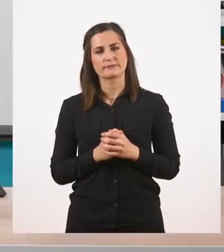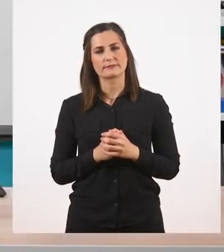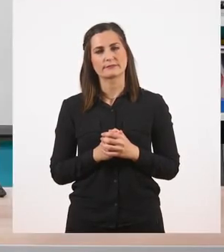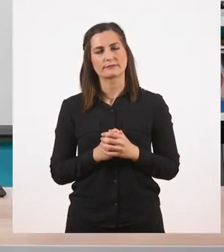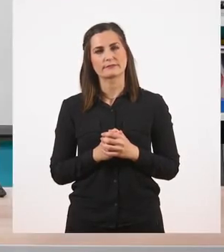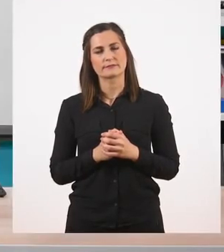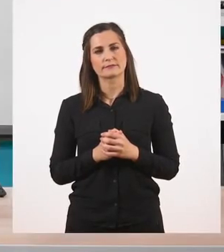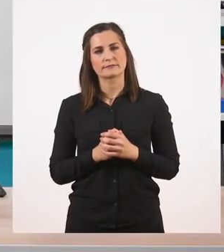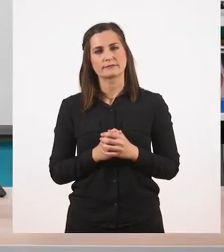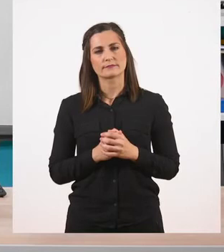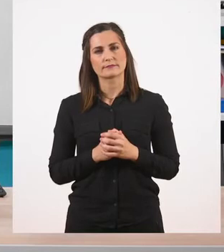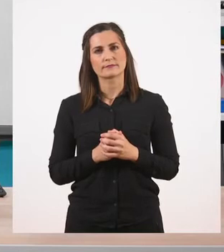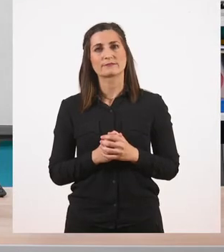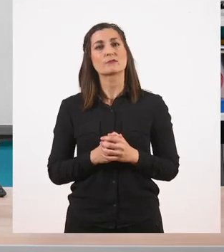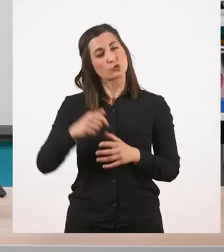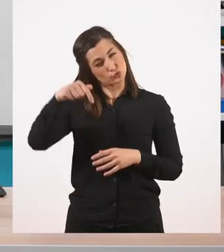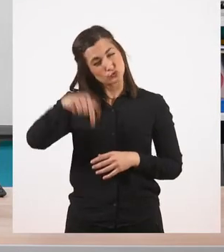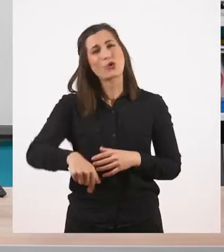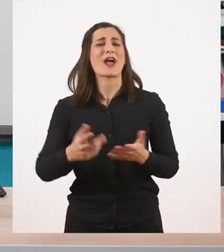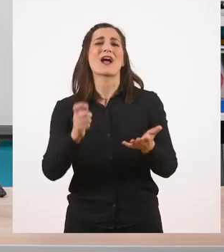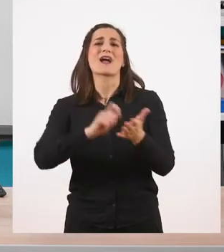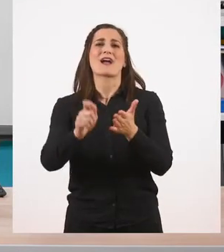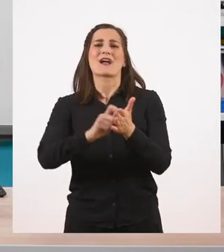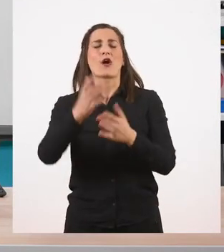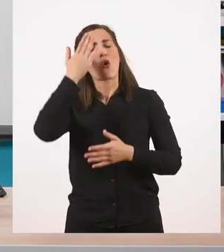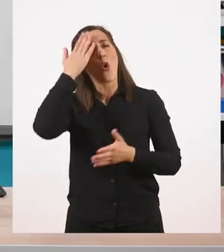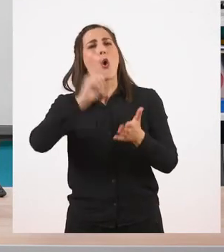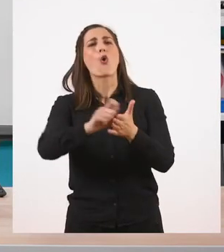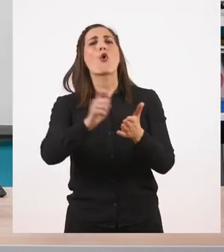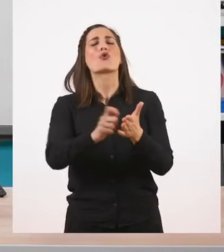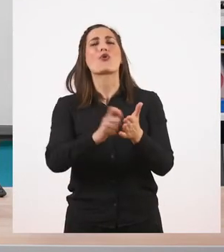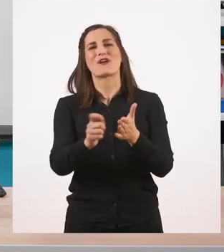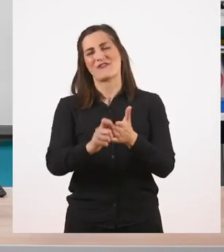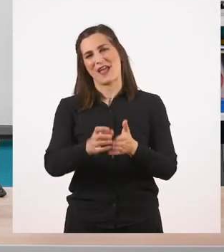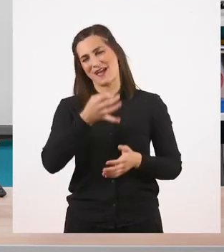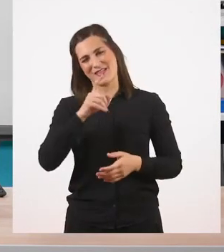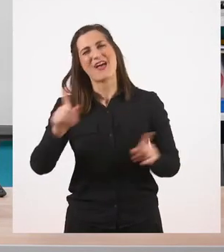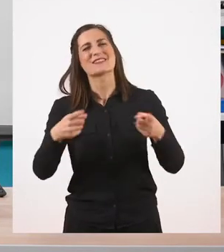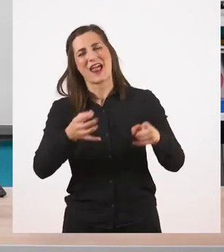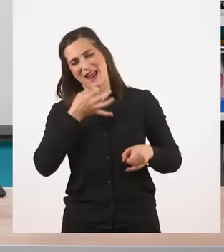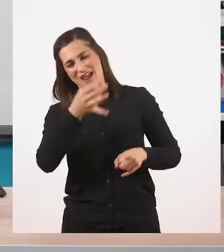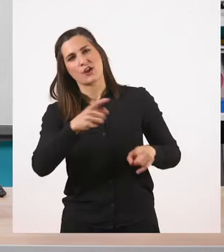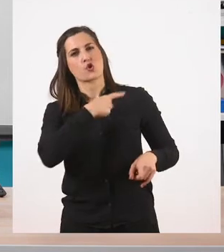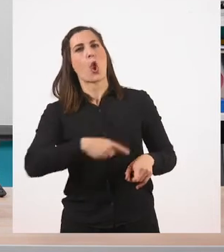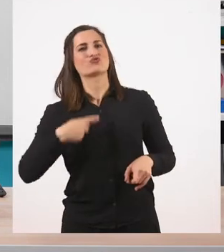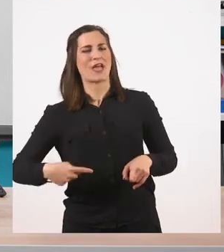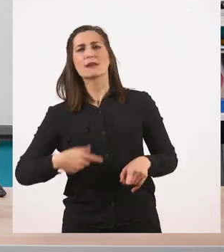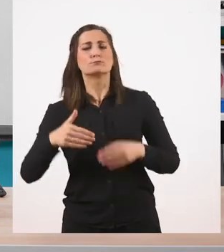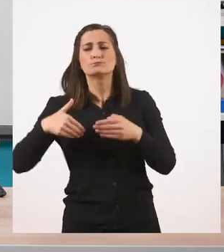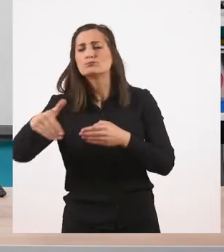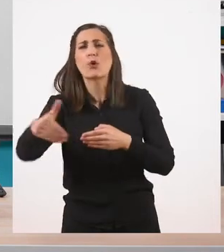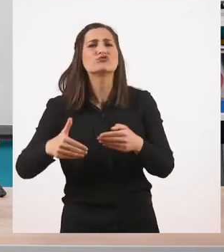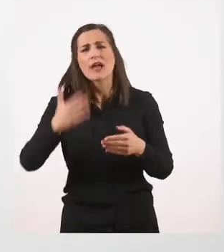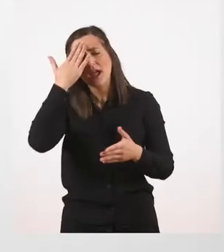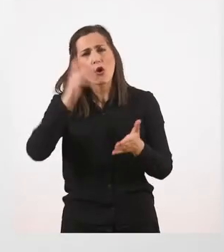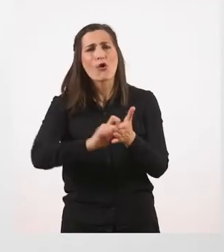Θα κάνουμε λίγο ορθογραφία τώρα, λέει η δασκάλα στον Κλωτέρ. Πότε θα κάνουμε ορθογραφία